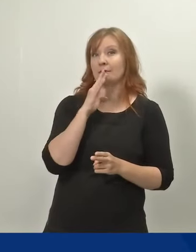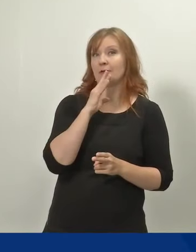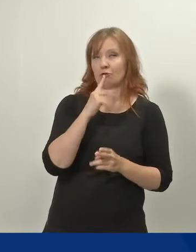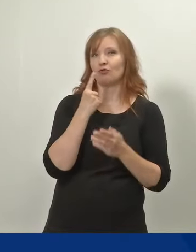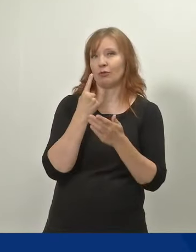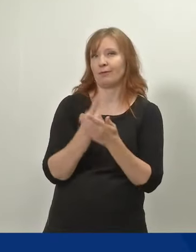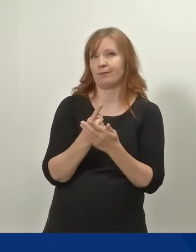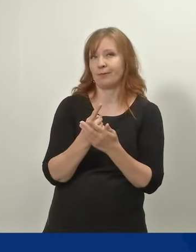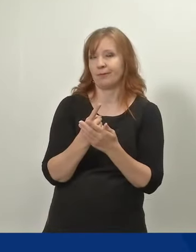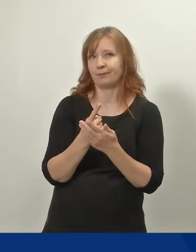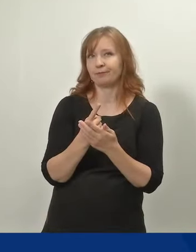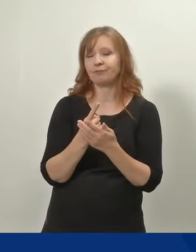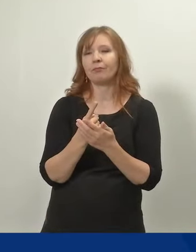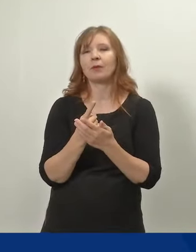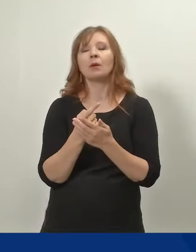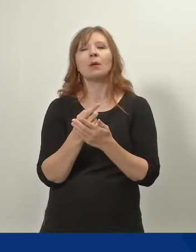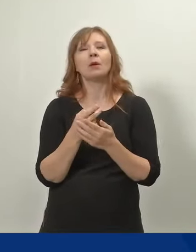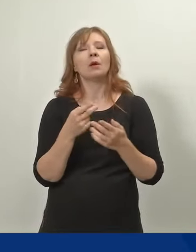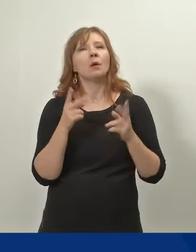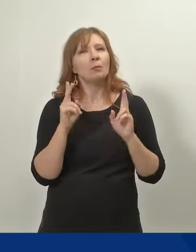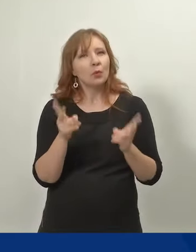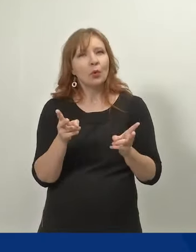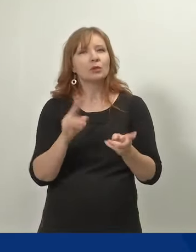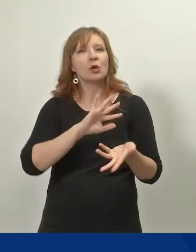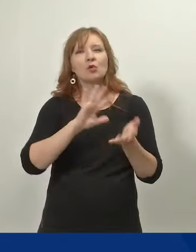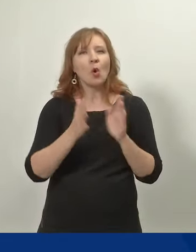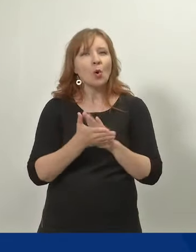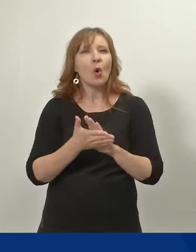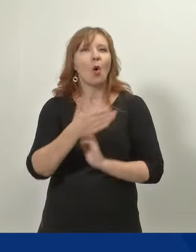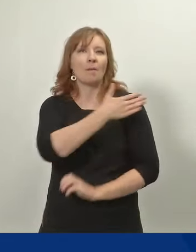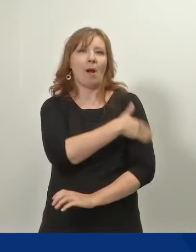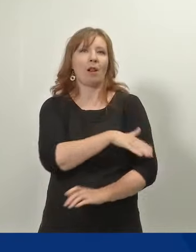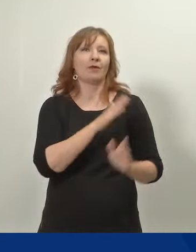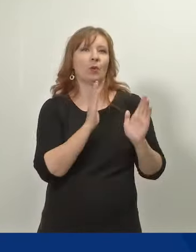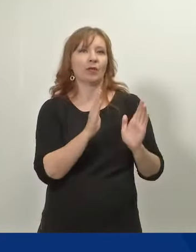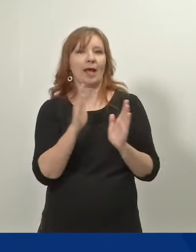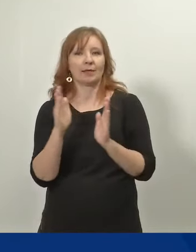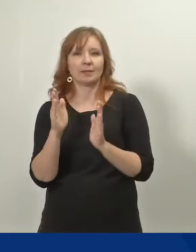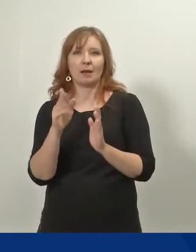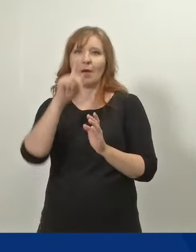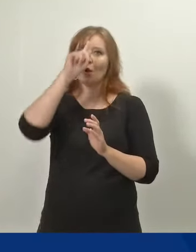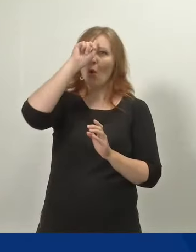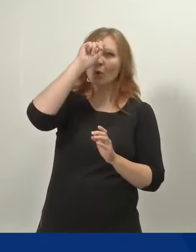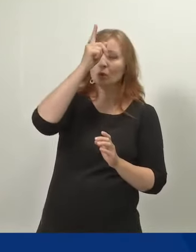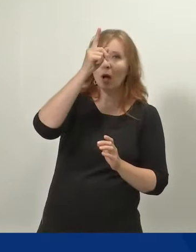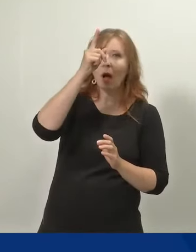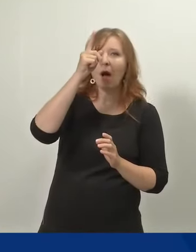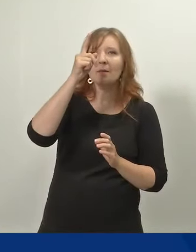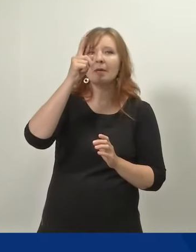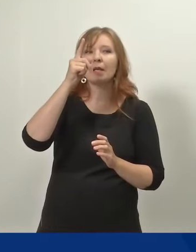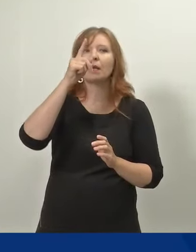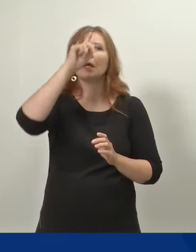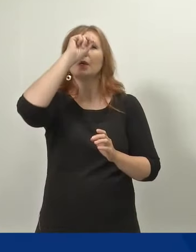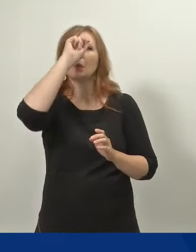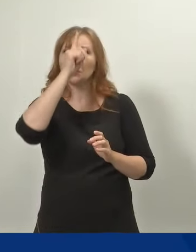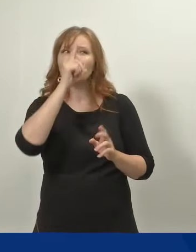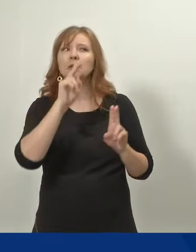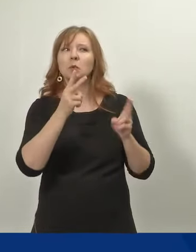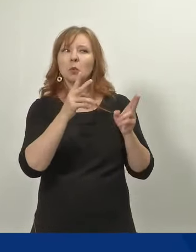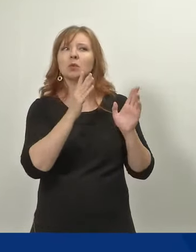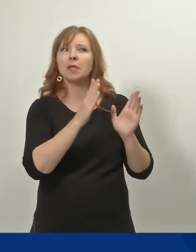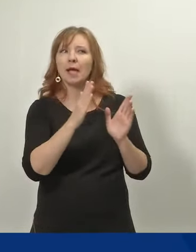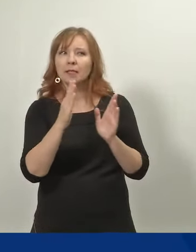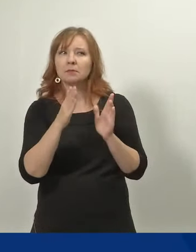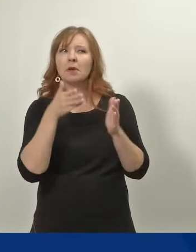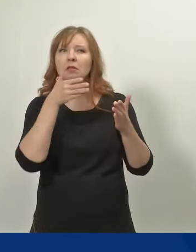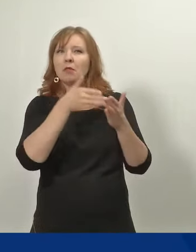mutta myös koko meidän palvelujärjestelmän osaaminen ja ymmärrys tästä uudesta järjestelmästä ja sen